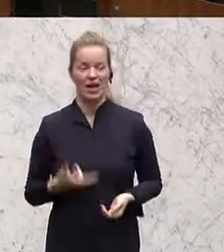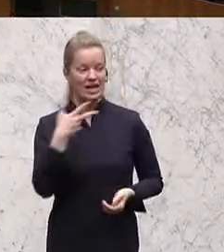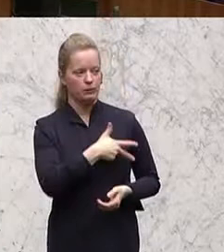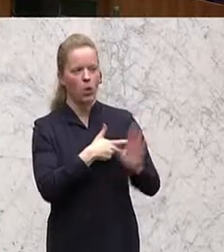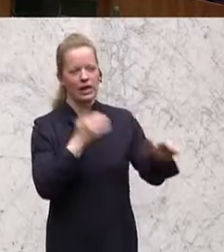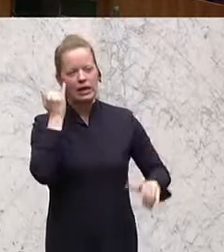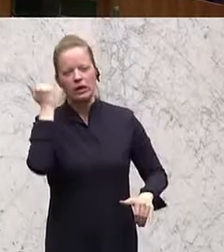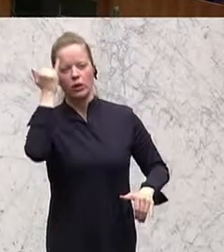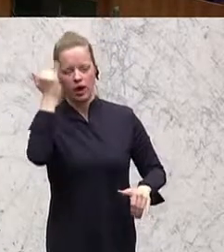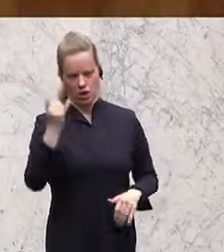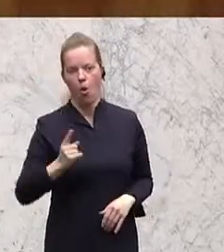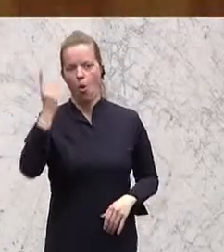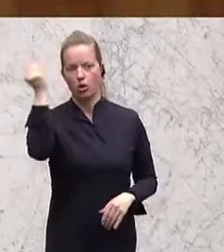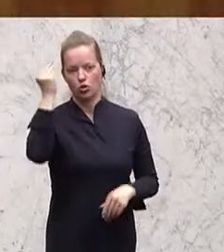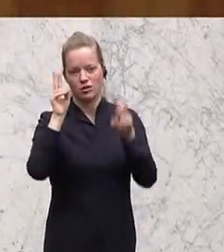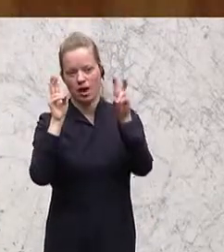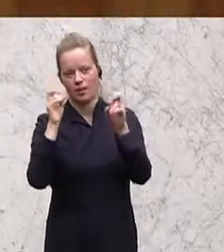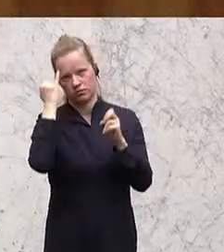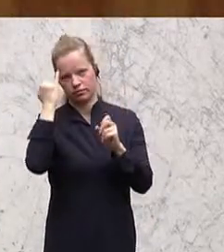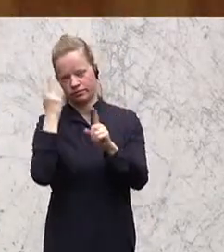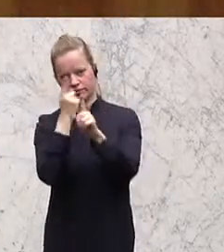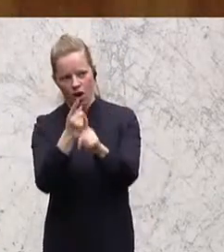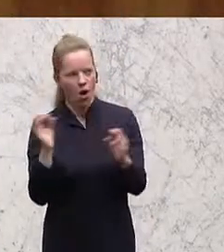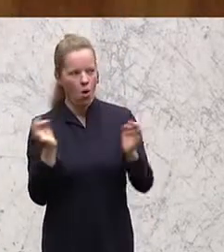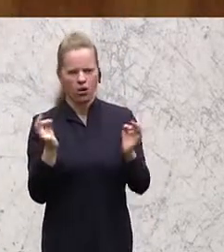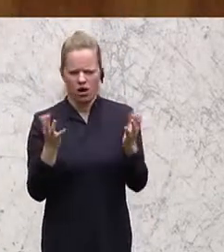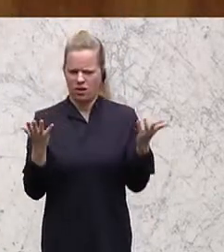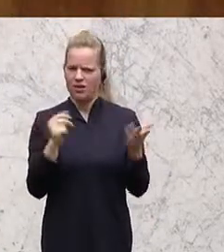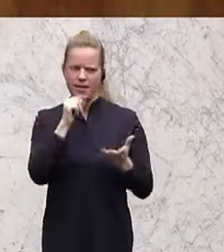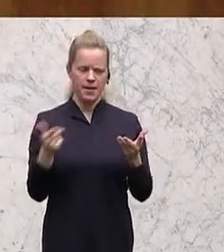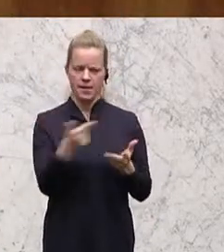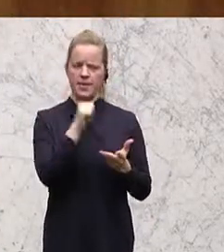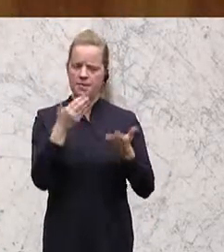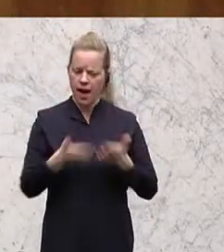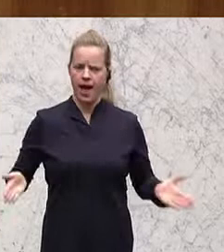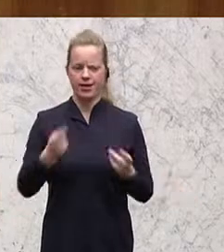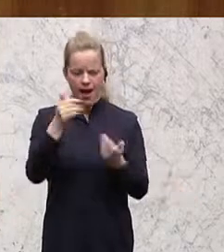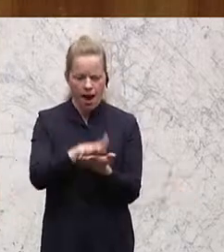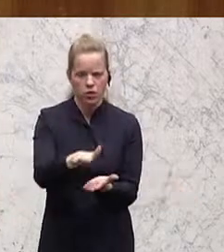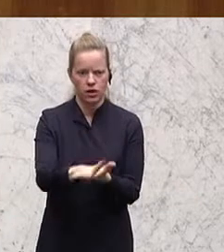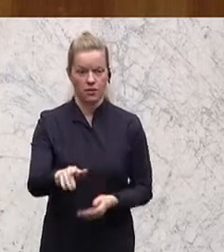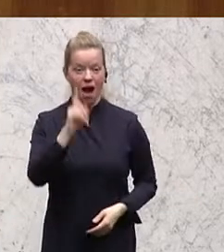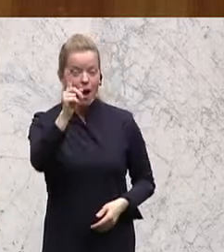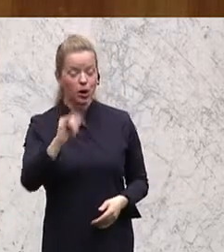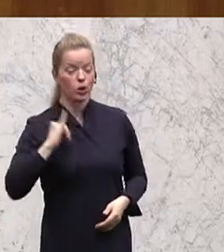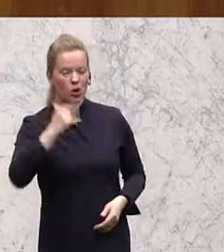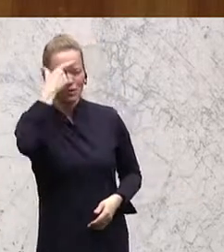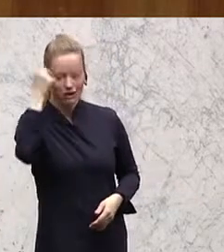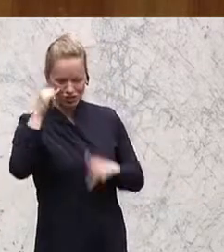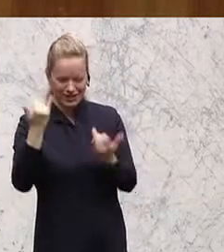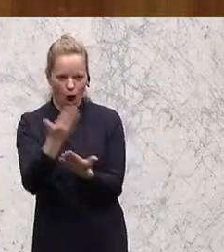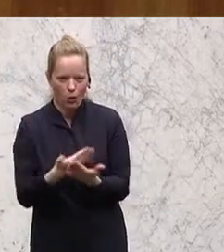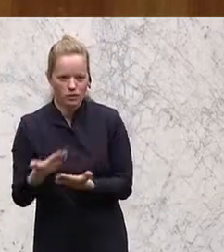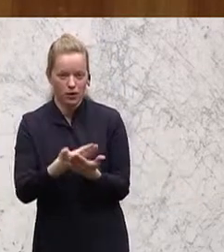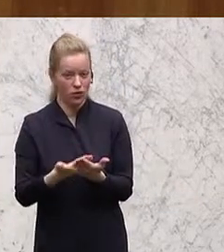SPÖ, sehr oft bei Hochschulthemen, oder es fehlt auch der Wille, Geld auszugeben. Junge Menschen in Ausbildung, die Zukunft unseres Landes,